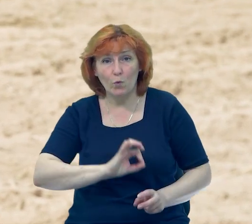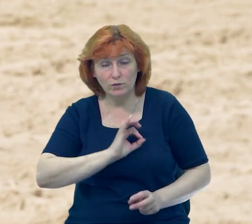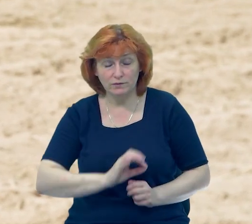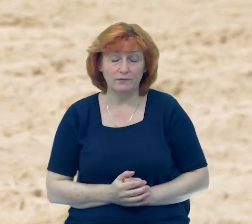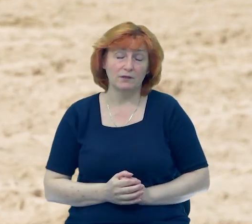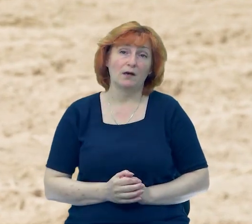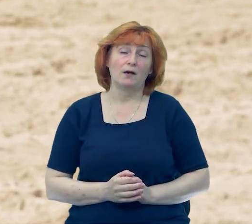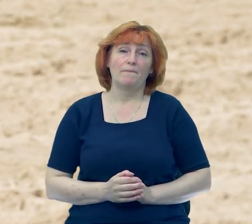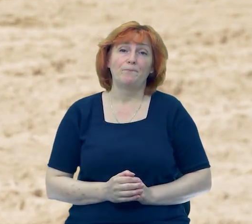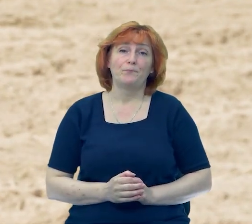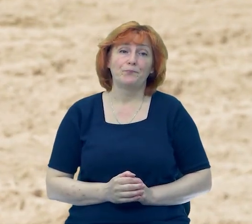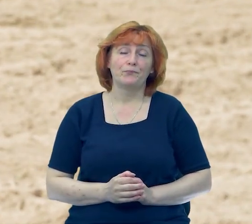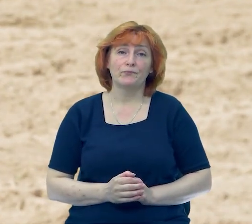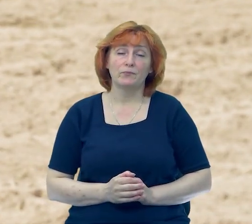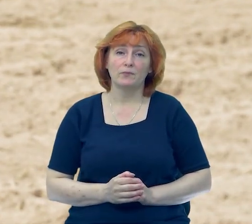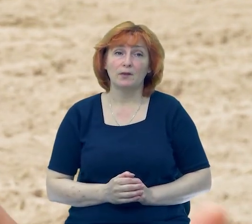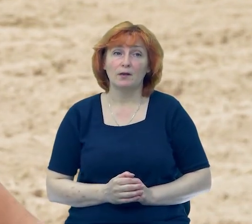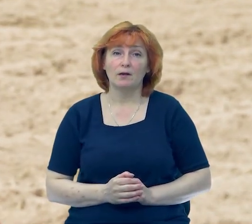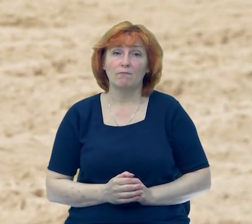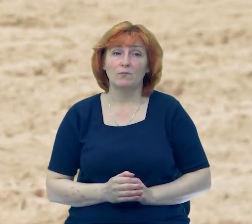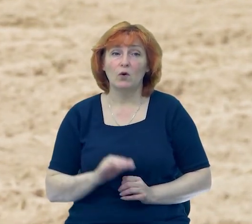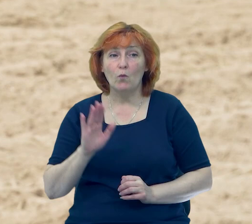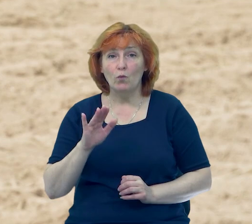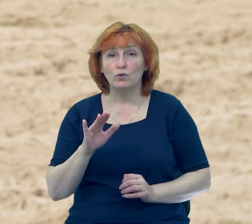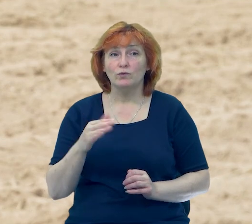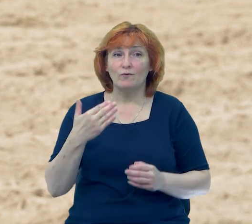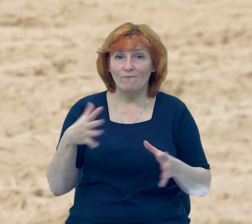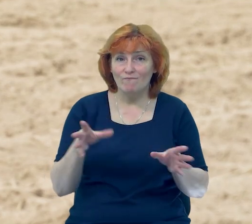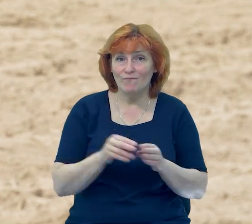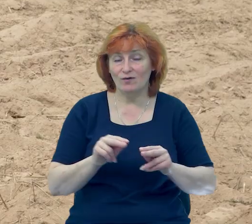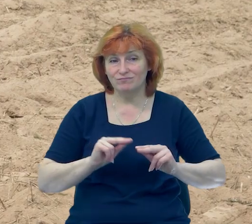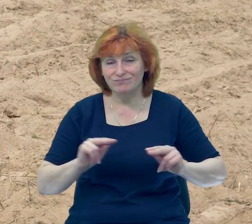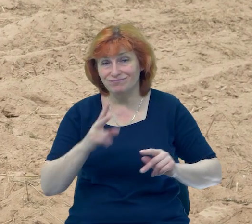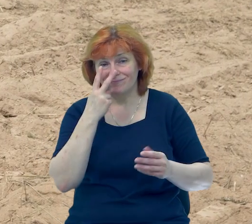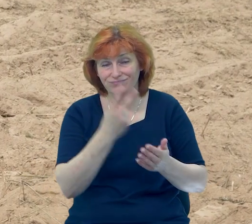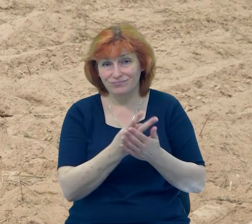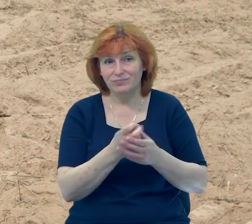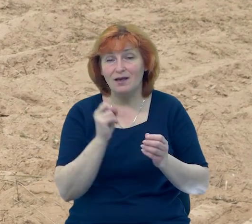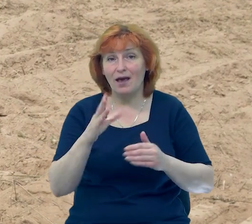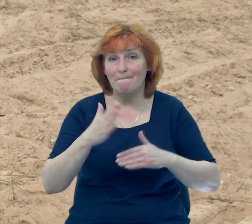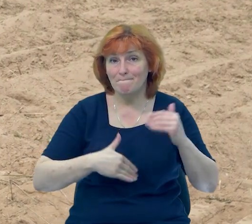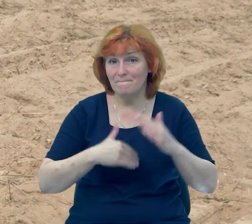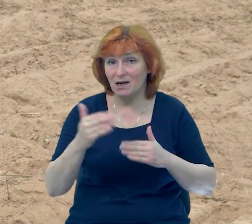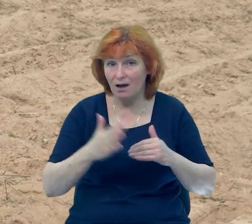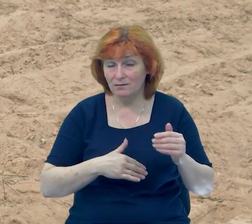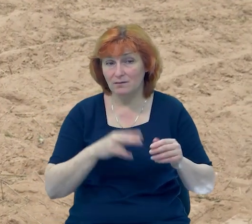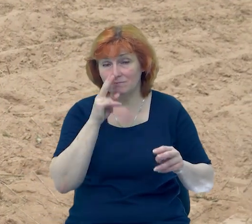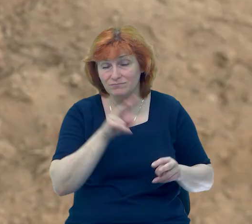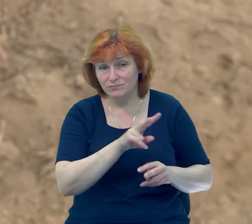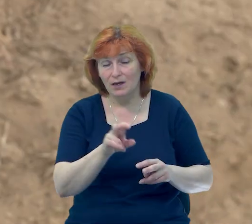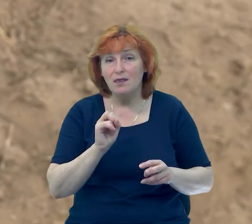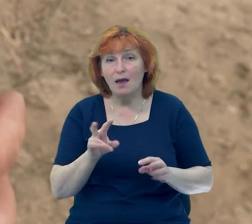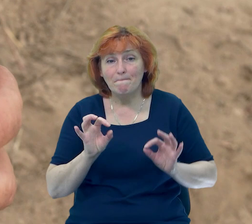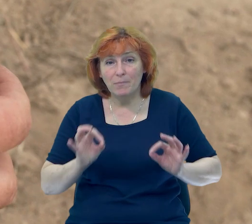разом переходити потихеньку на практику. В практичні заняття входило як управління